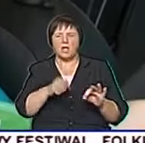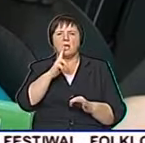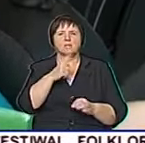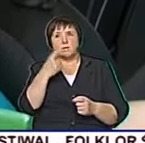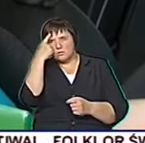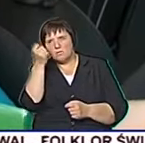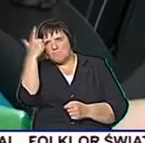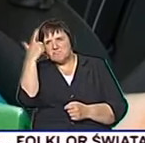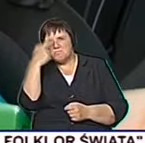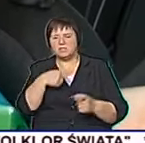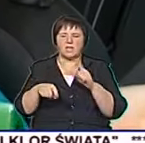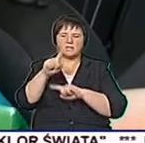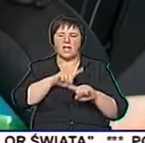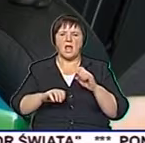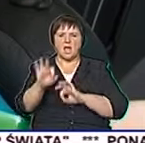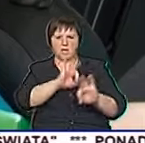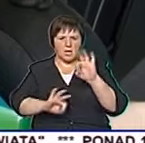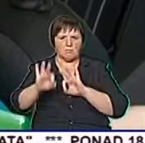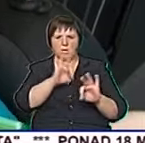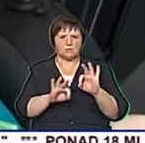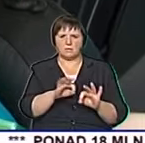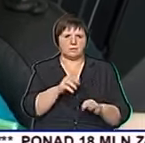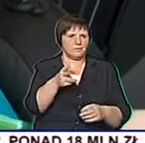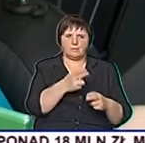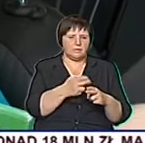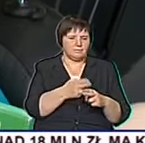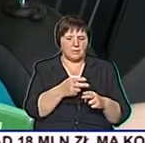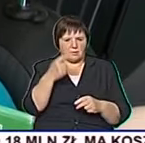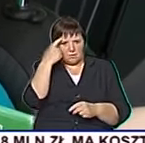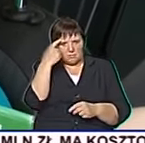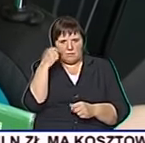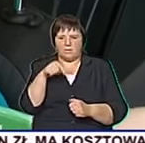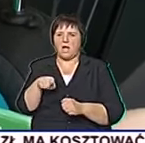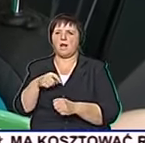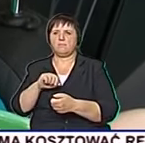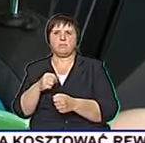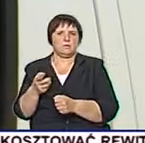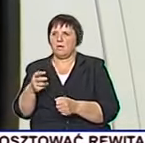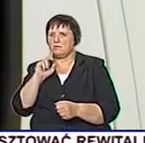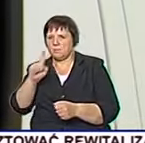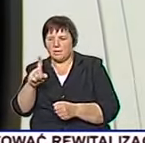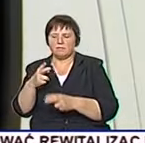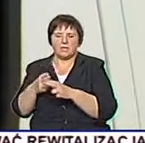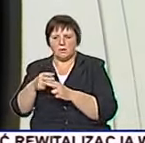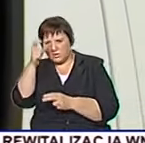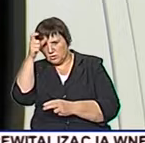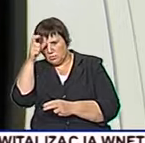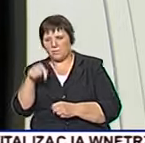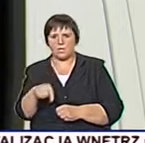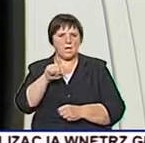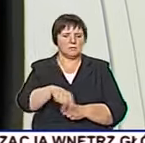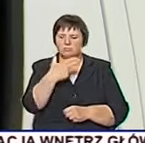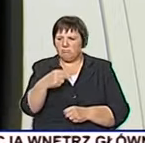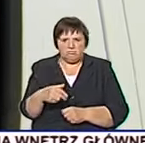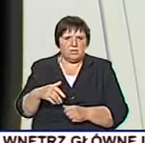te remonty, to jest albo coś ma z głową, albo jakiś chory człowiek. Nikt nie wie, że tutaj nie można